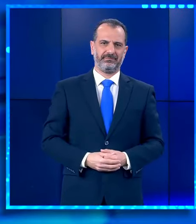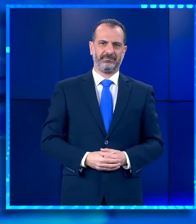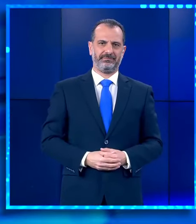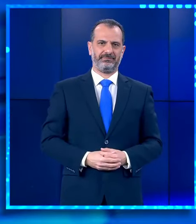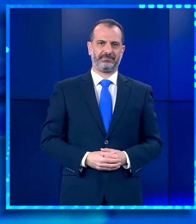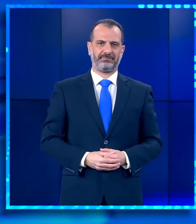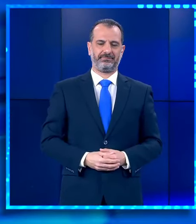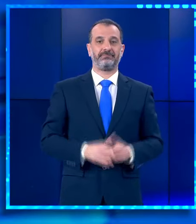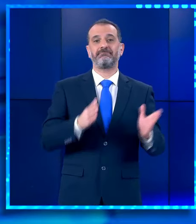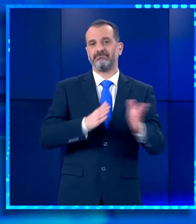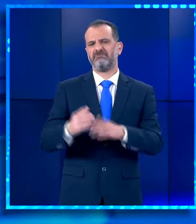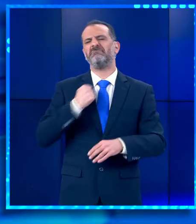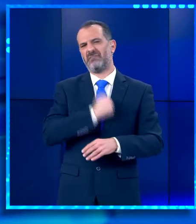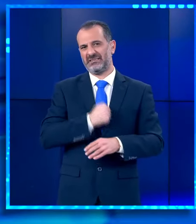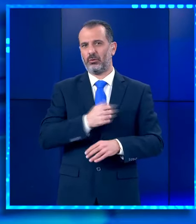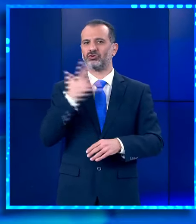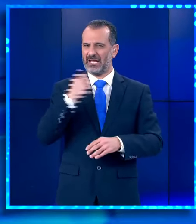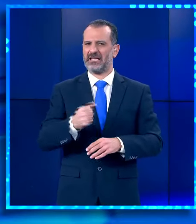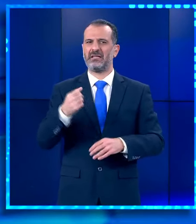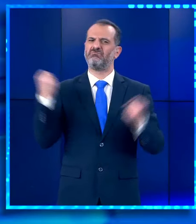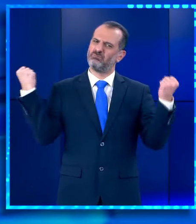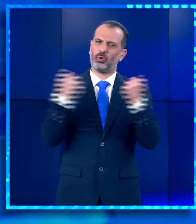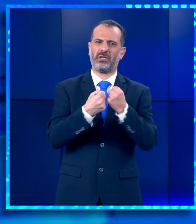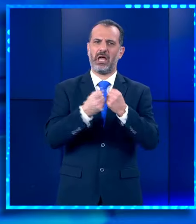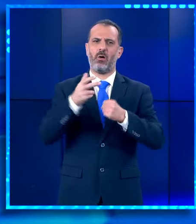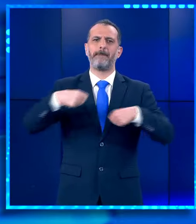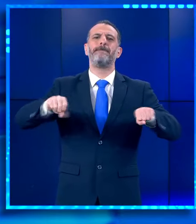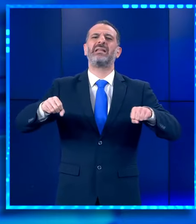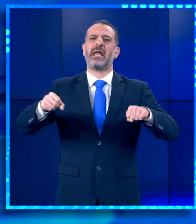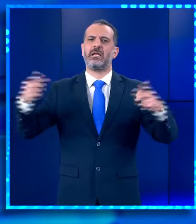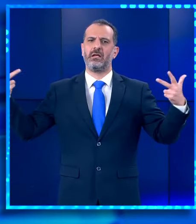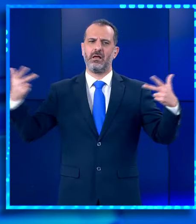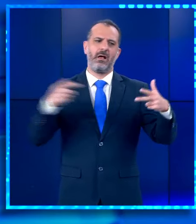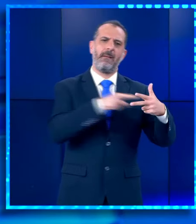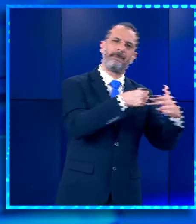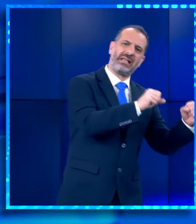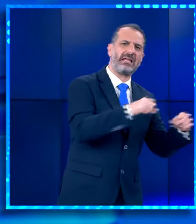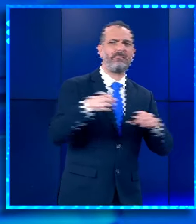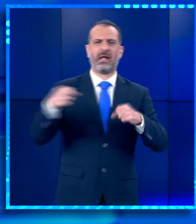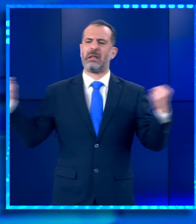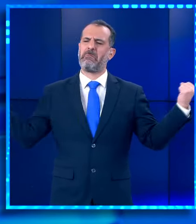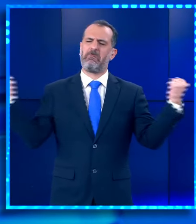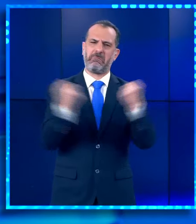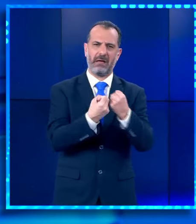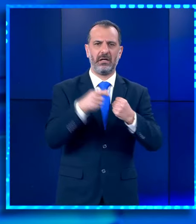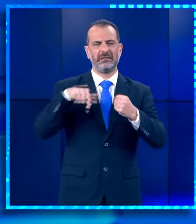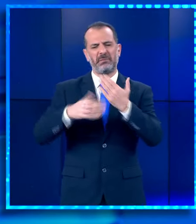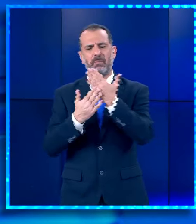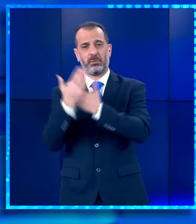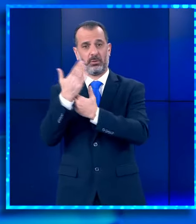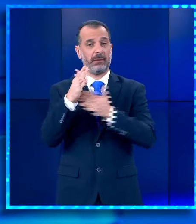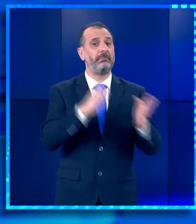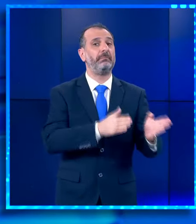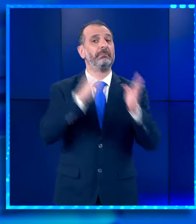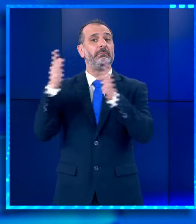Ακόμα ένας νέος άνθρωπος κυρίες και κύριοι μόλις 18 ετών ο διγός μοτοσυκλέτας έχασε τη ζωή του στην άσφαλτο το πρωί. Την